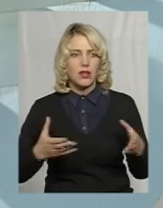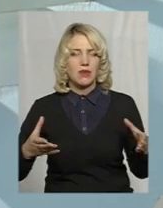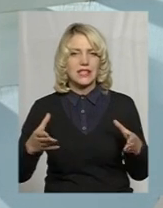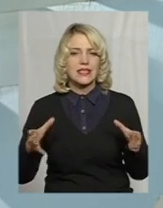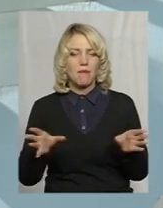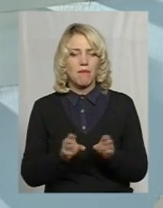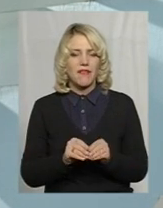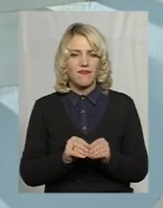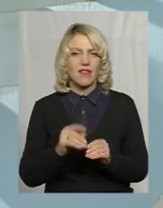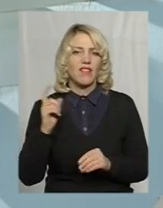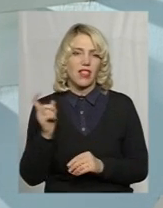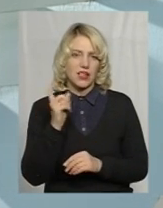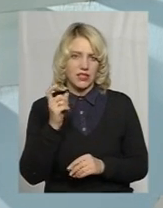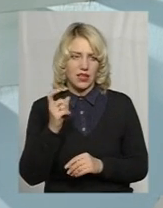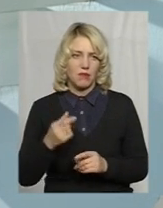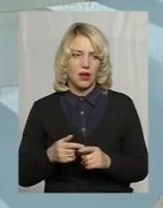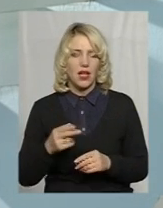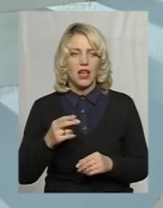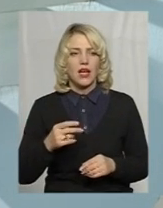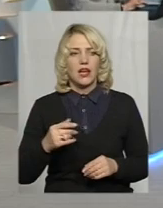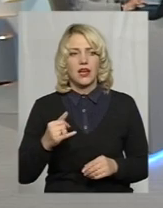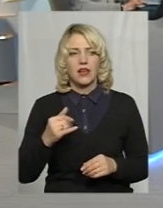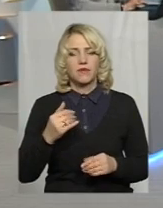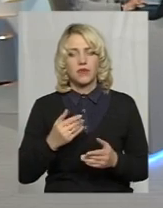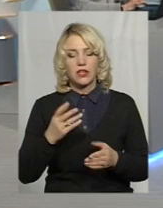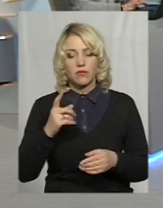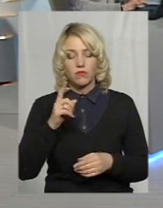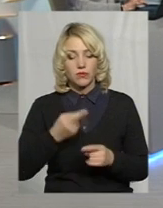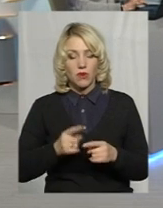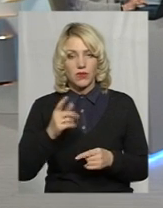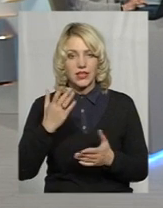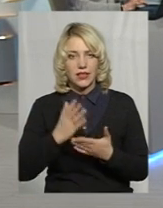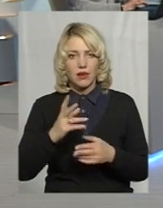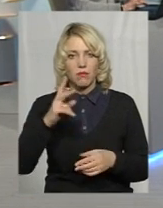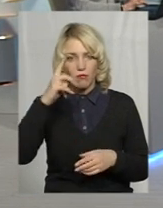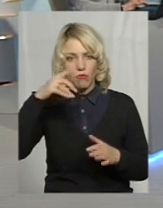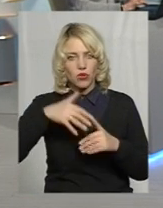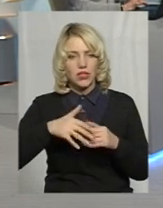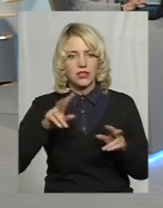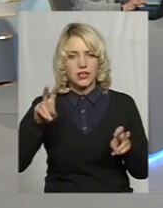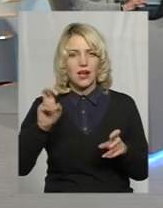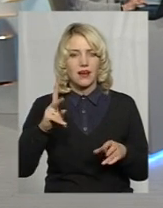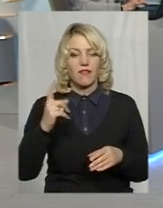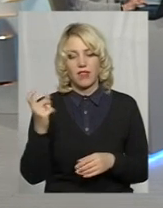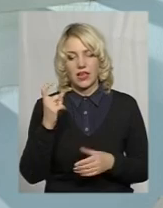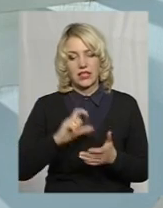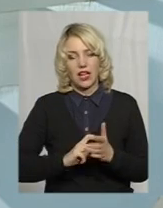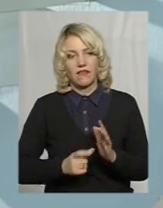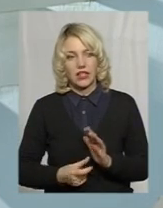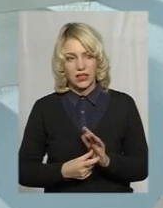відсутнє поняття співвласник багатоквартирного будинку існує допоки поняття власник квартири в